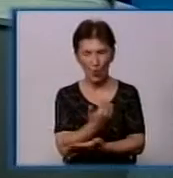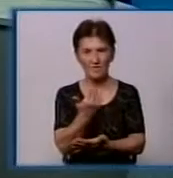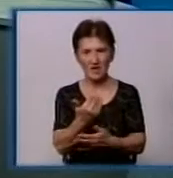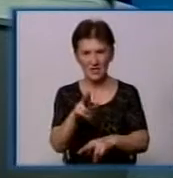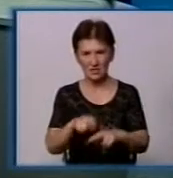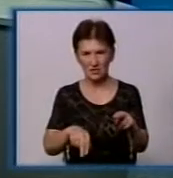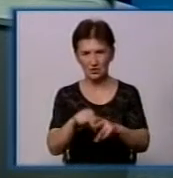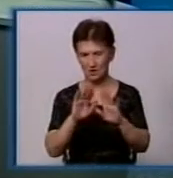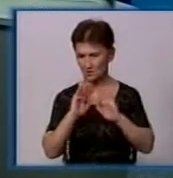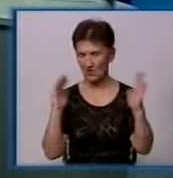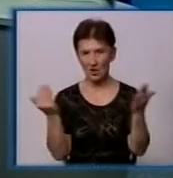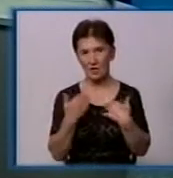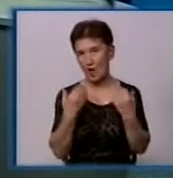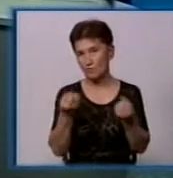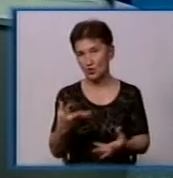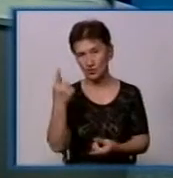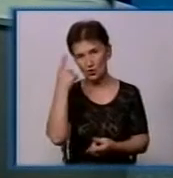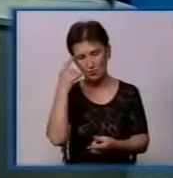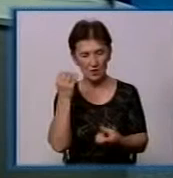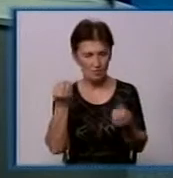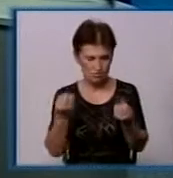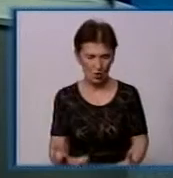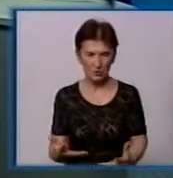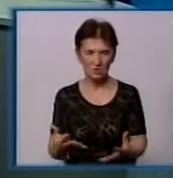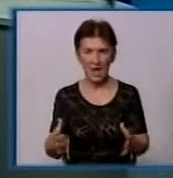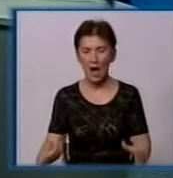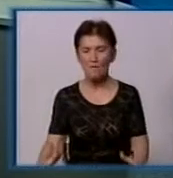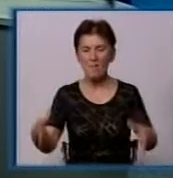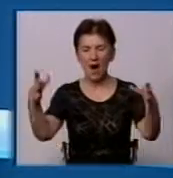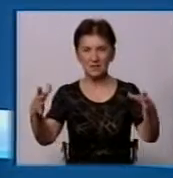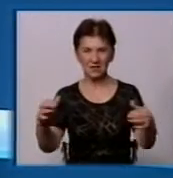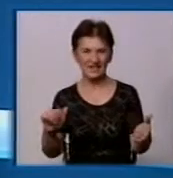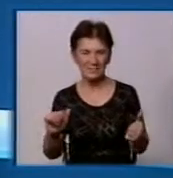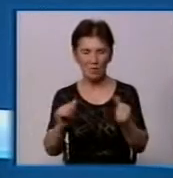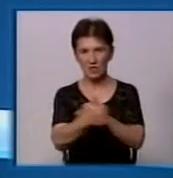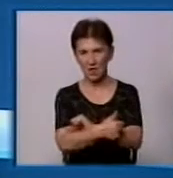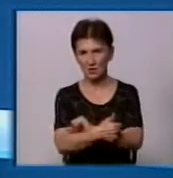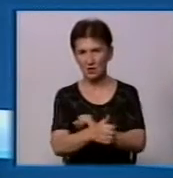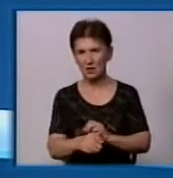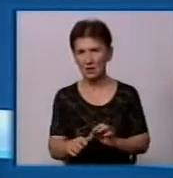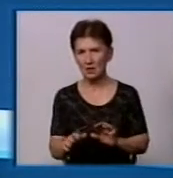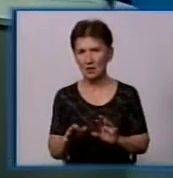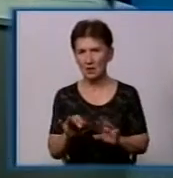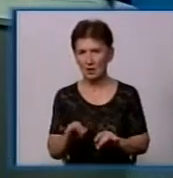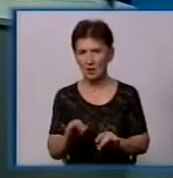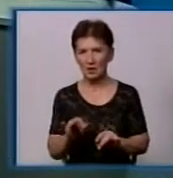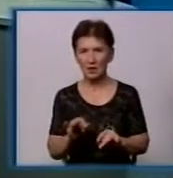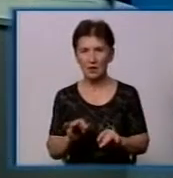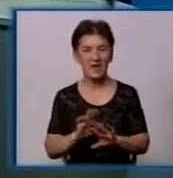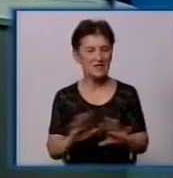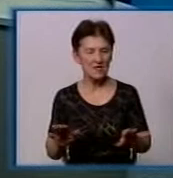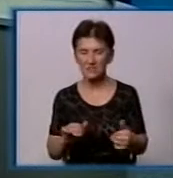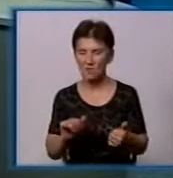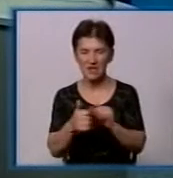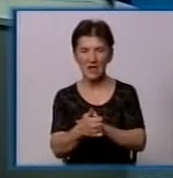що просто будуть замінюватися ті баки, які існують в тих межах тих майданчиків. Не замінятися, а додавлятися в цьому випадку.